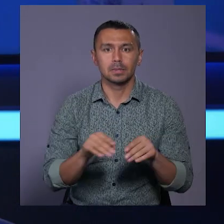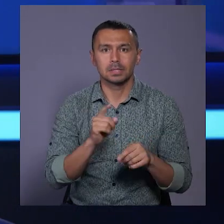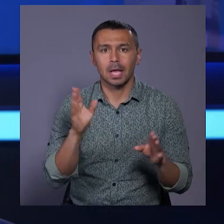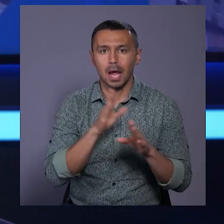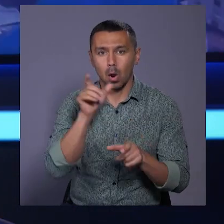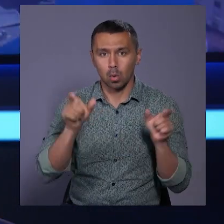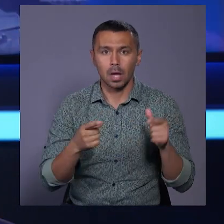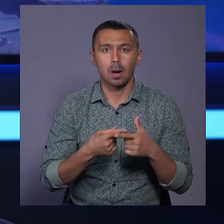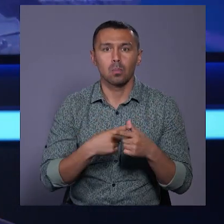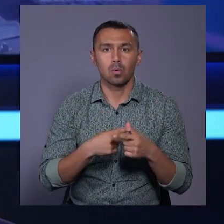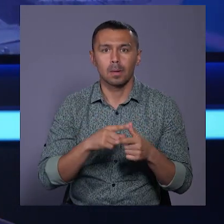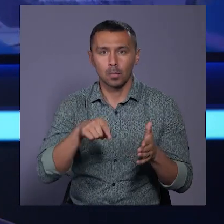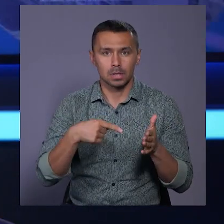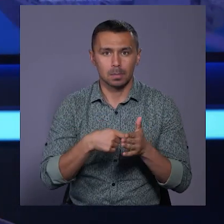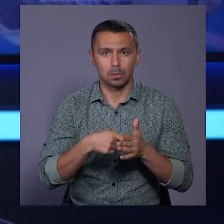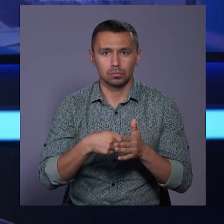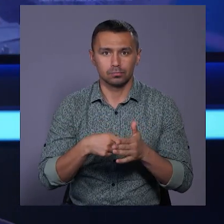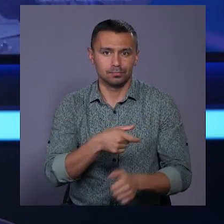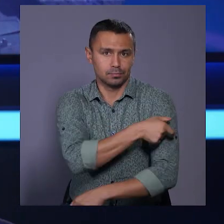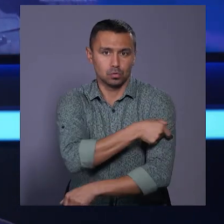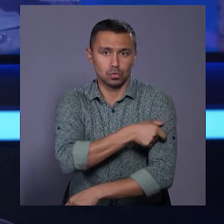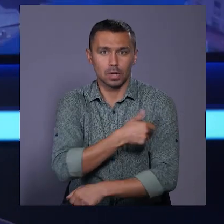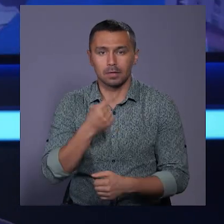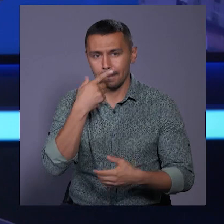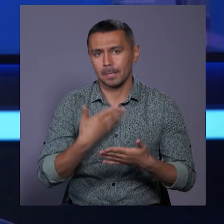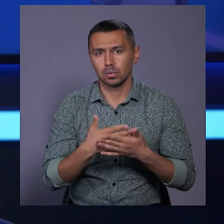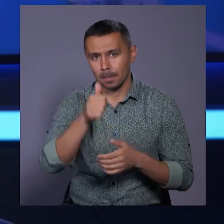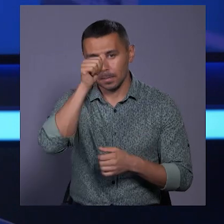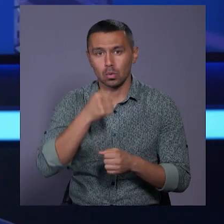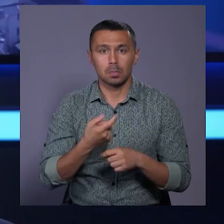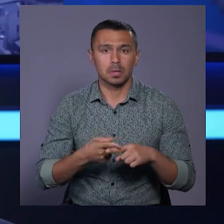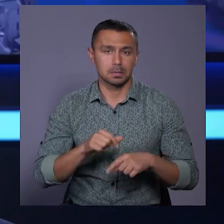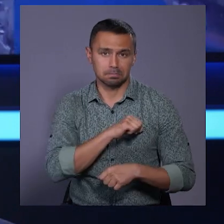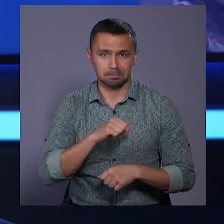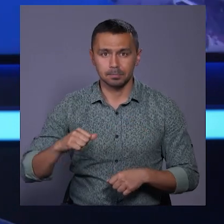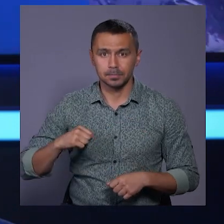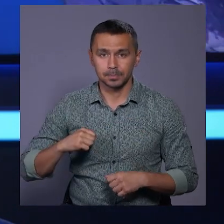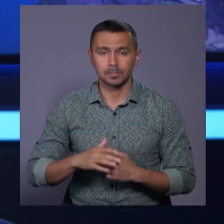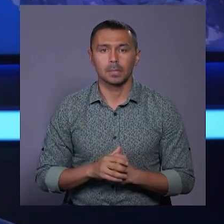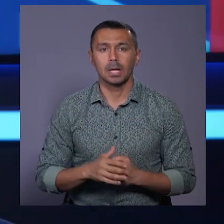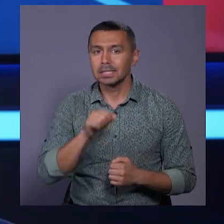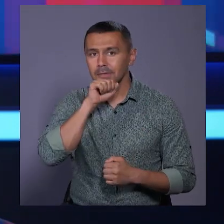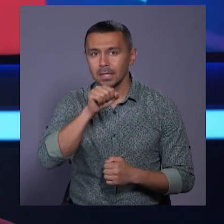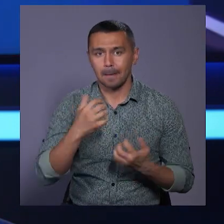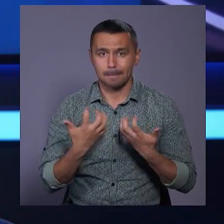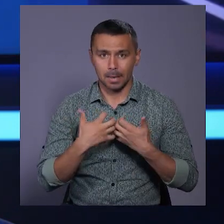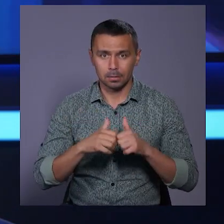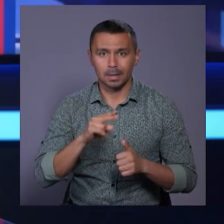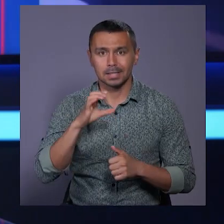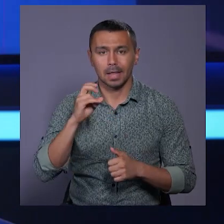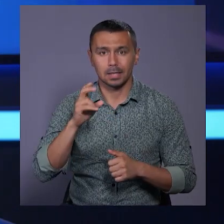екологами або муніципальною дружиною. Але вже близько місяця робляться самотужки. Завдяки приладу